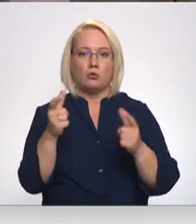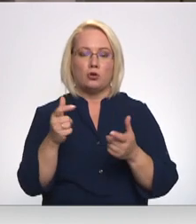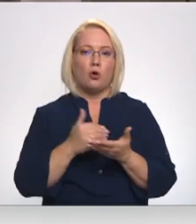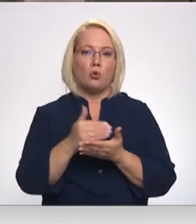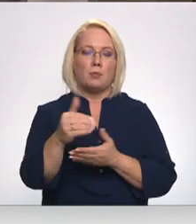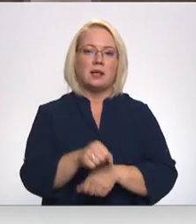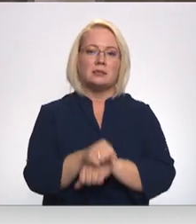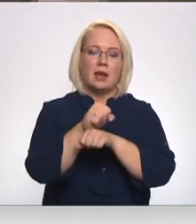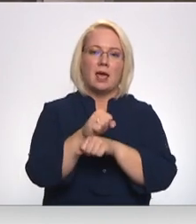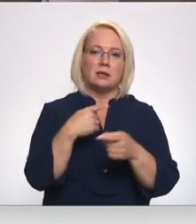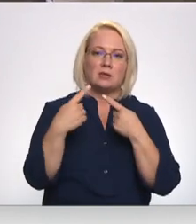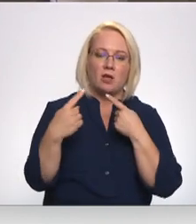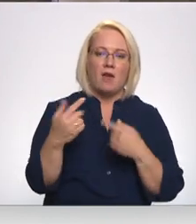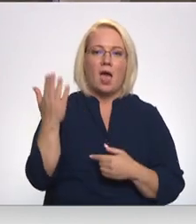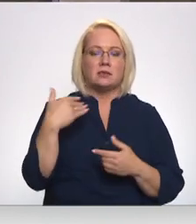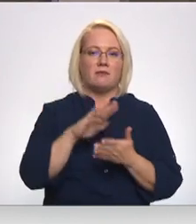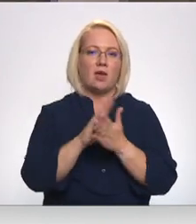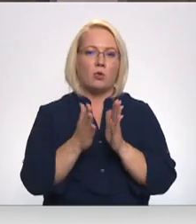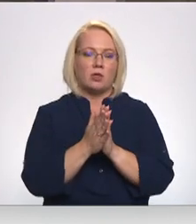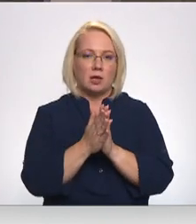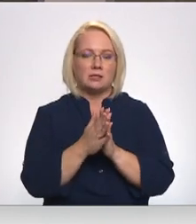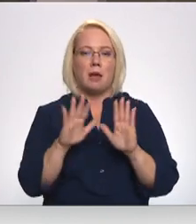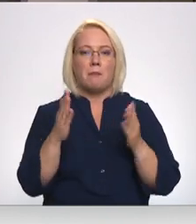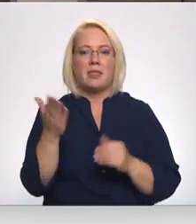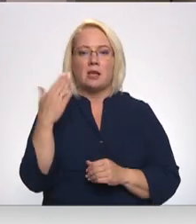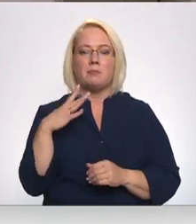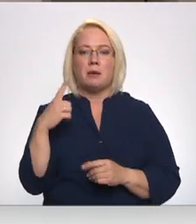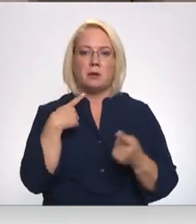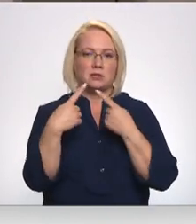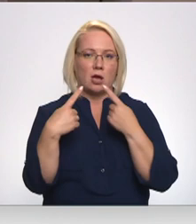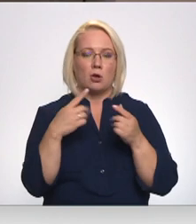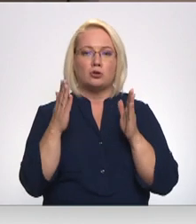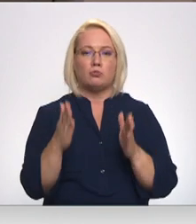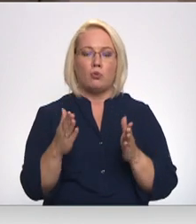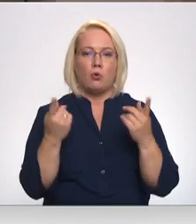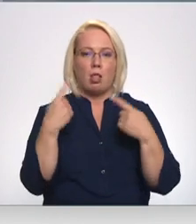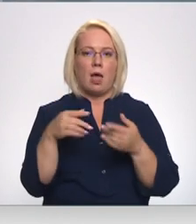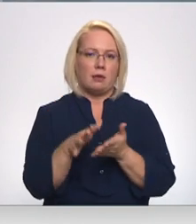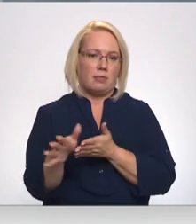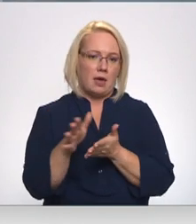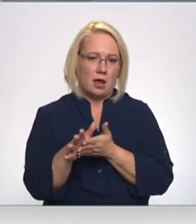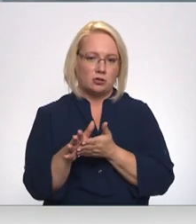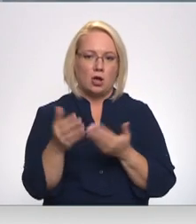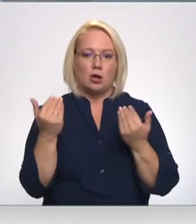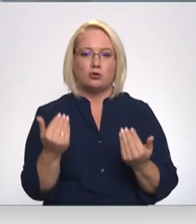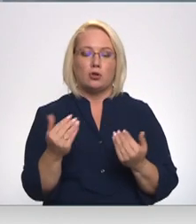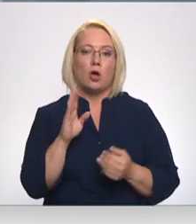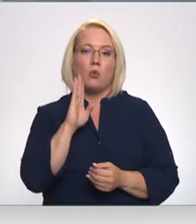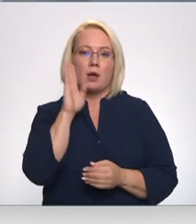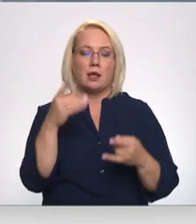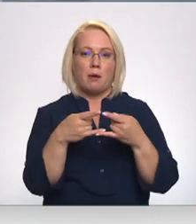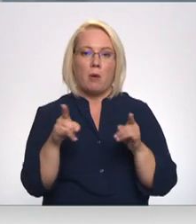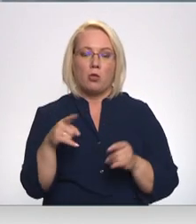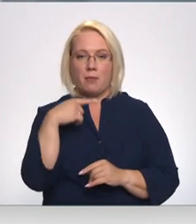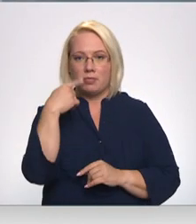sarunas vai aicinājuma vienoties par kompromisu. Aicinājums bijis tikai par sarunu, kas būtu laika tērēšana. Viņš šodien raidījumā rīta panurām